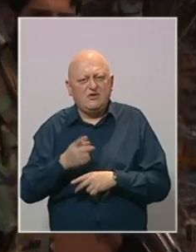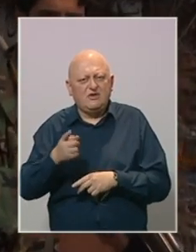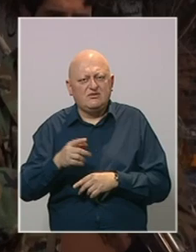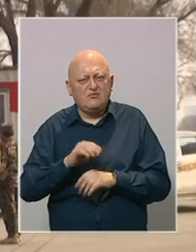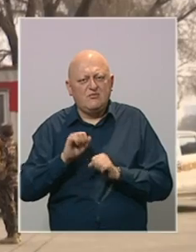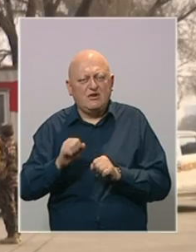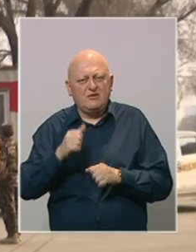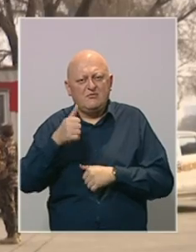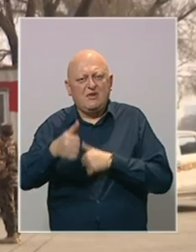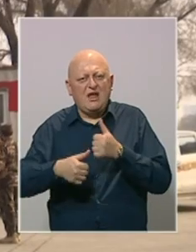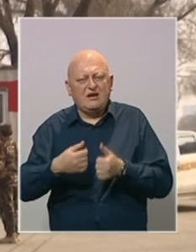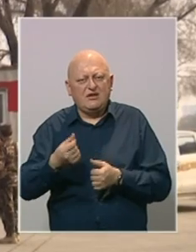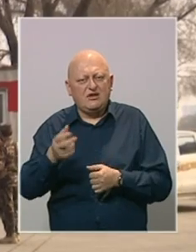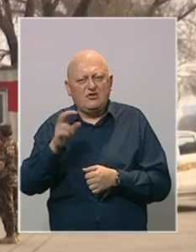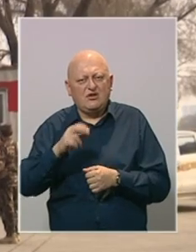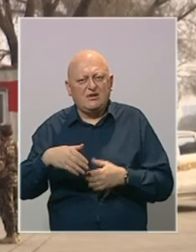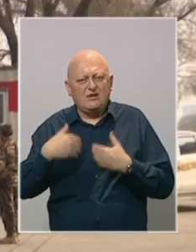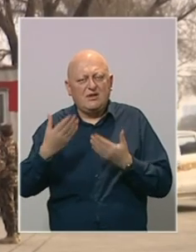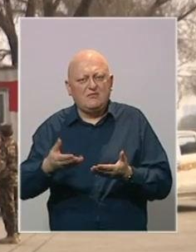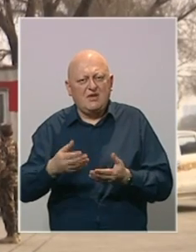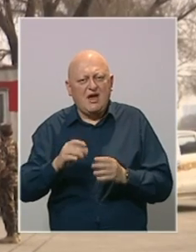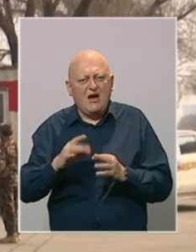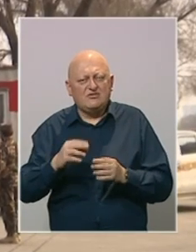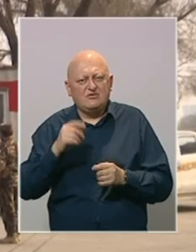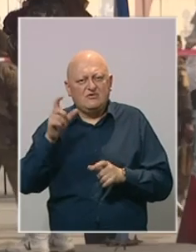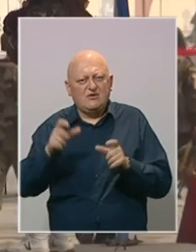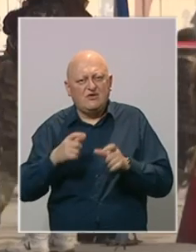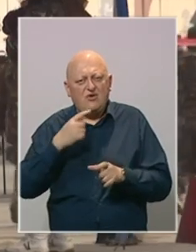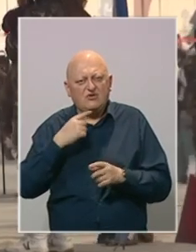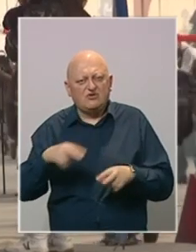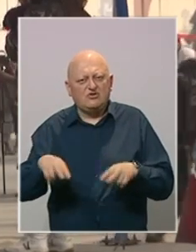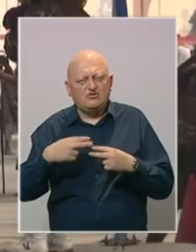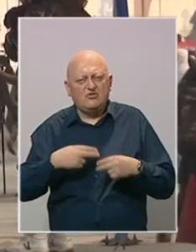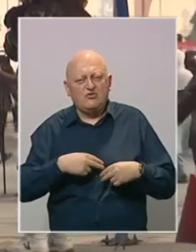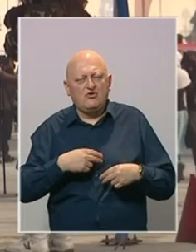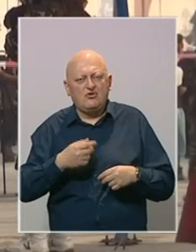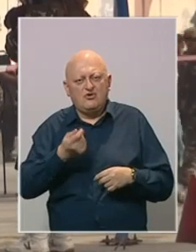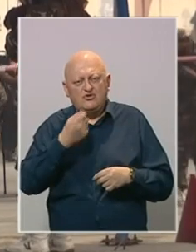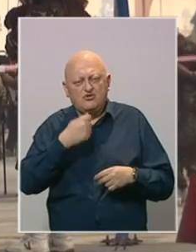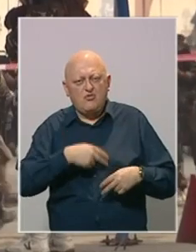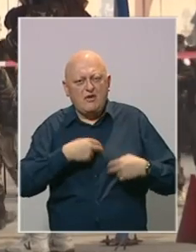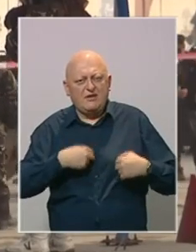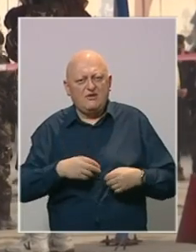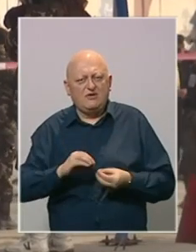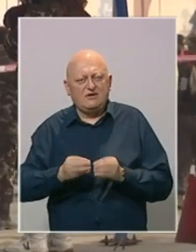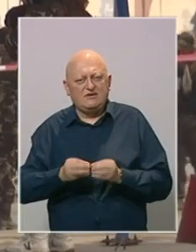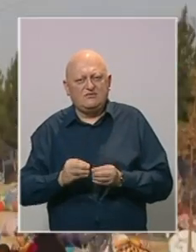a od tada su blokirane milijarde dolara namijenjenih afganistanskom narodu koji se suočava s humanitarnom krizom.